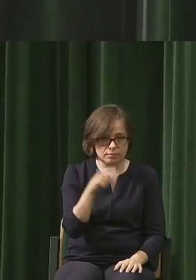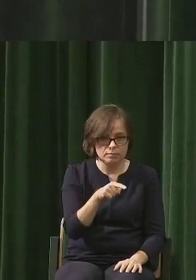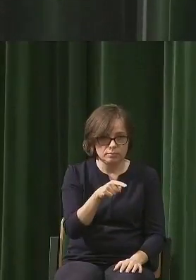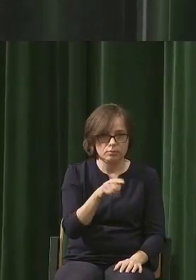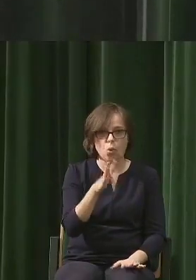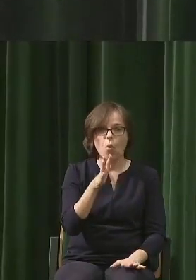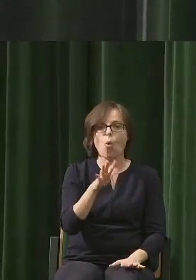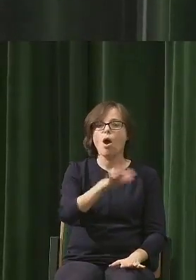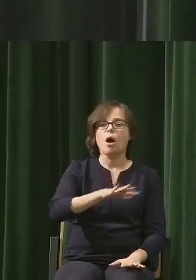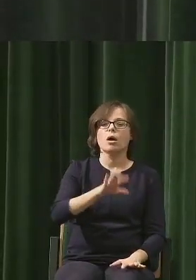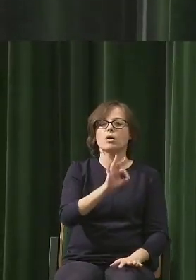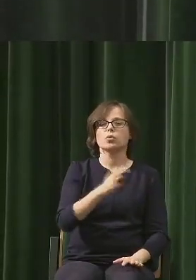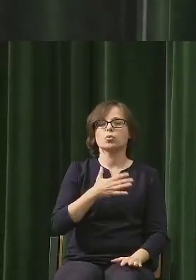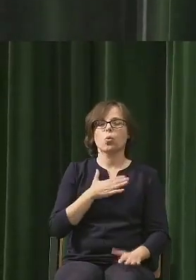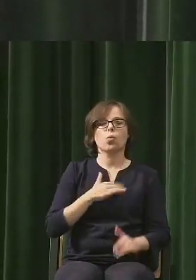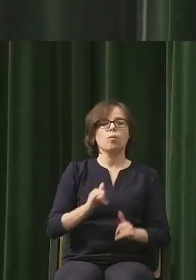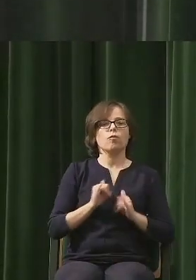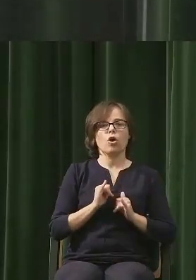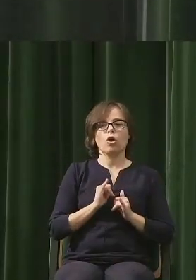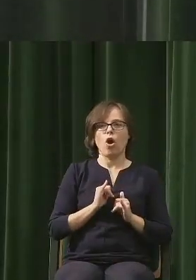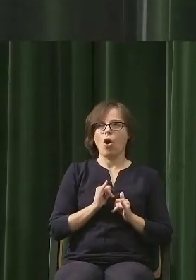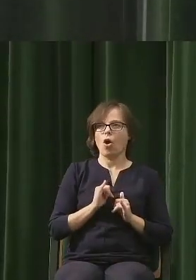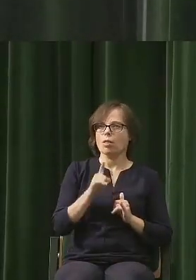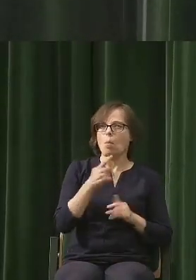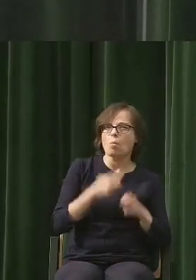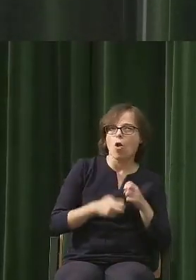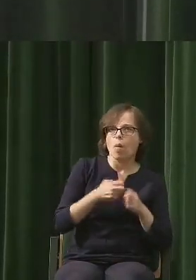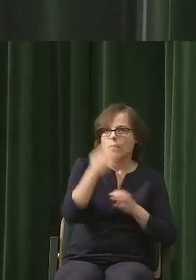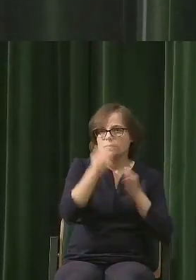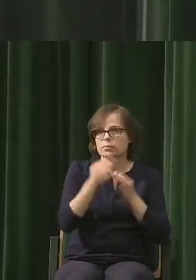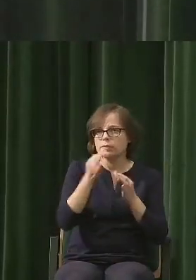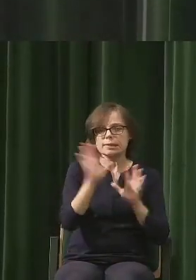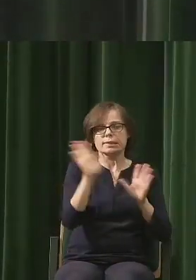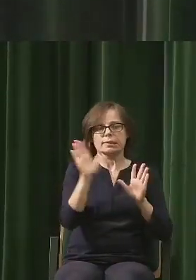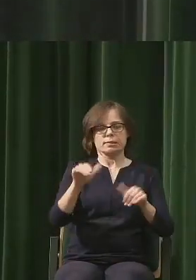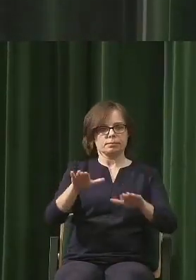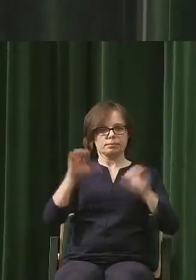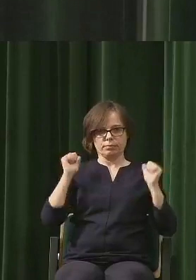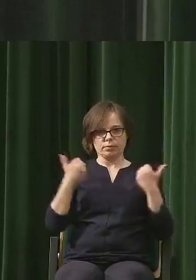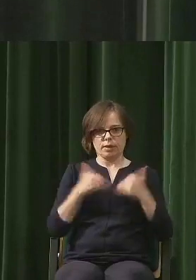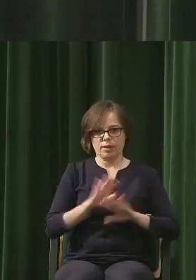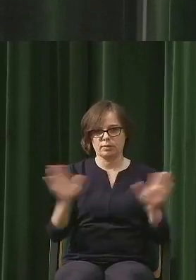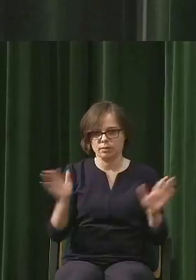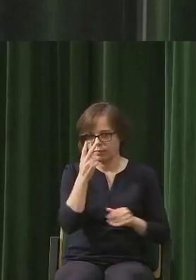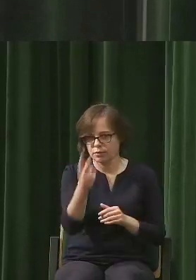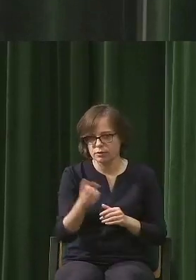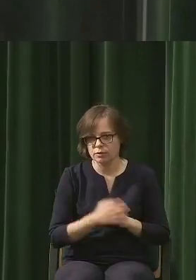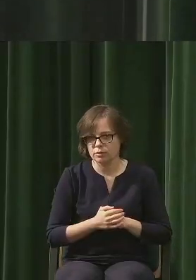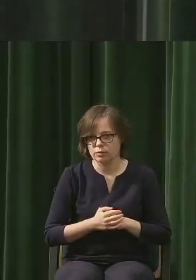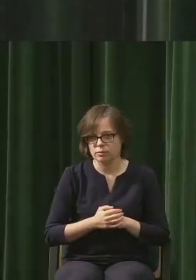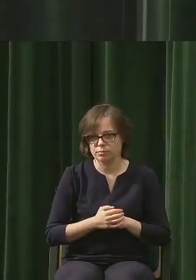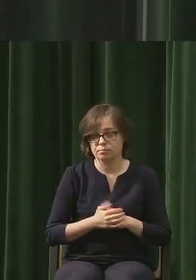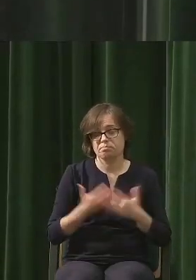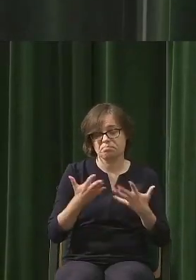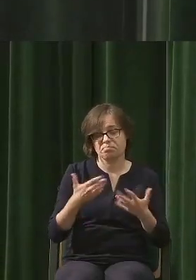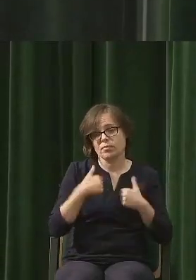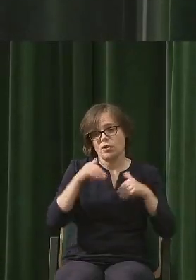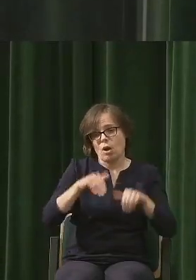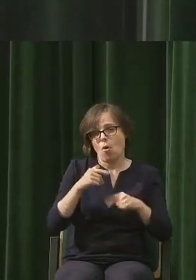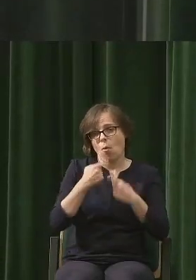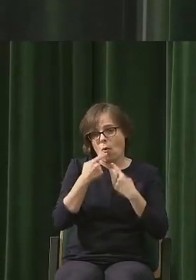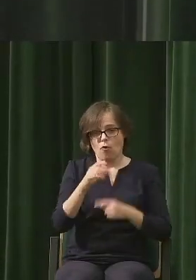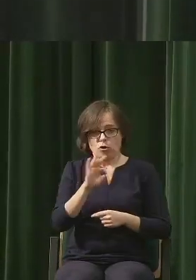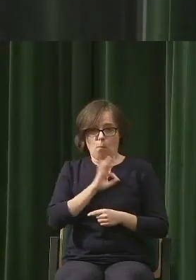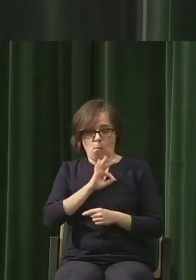komfortu, natychmiast odchodzą od tego problemu. Ja chciałbym powiedzieć ze swojego skromnego, prywatnego